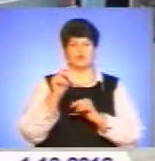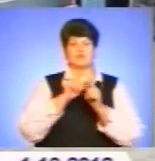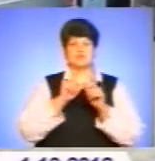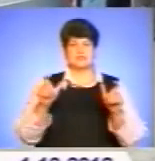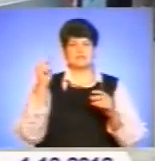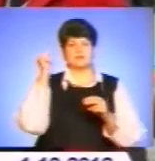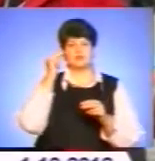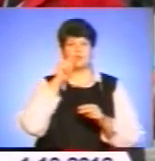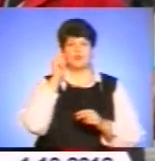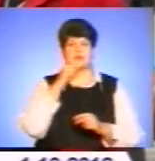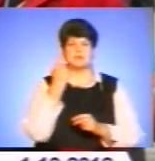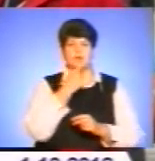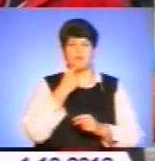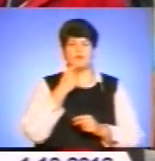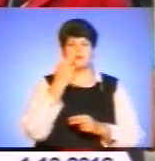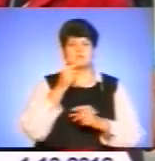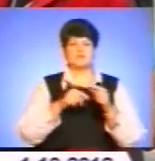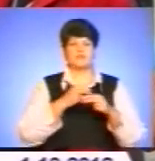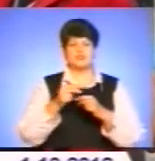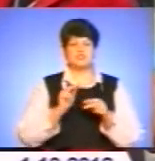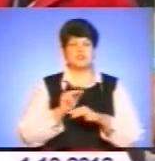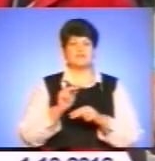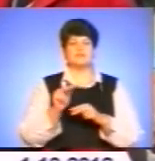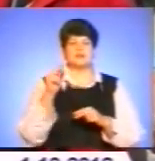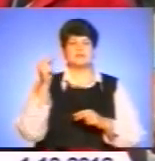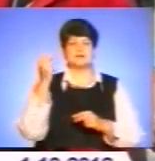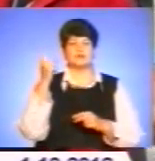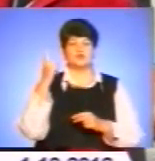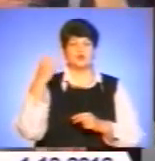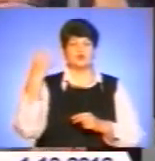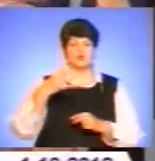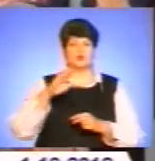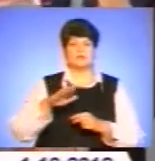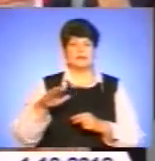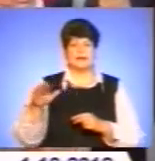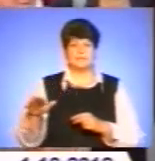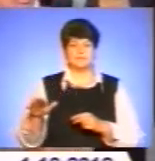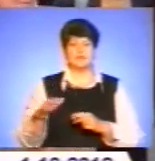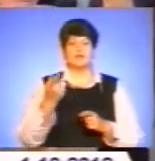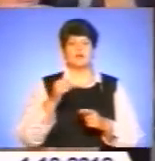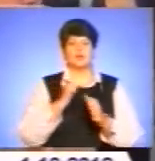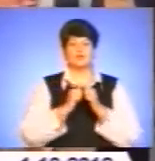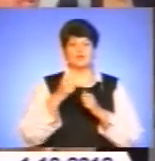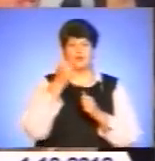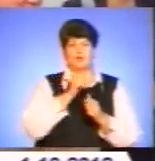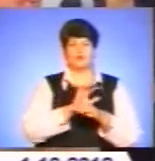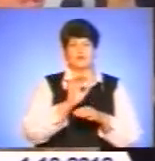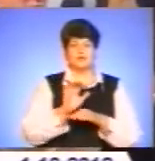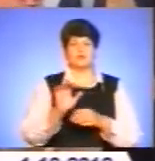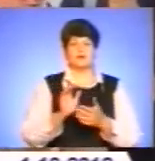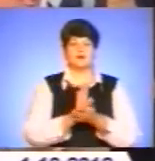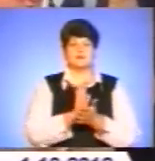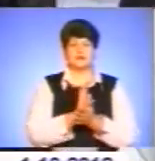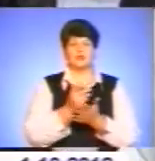української мови, звичаїв, де навчається 140 дітей. Українська громада Сербії видає щомісяця газету «Рідне слово».